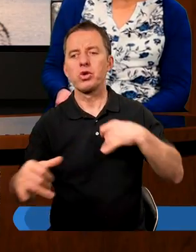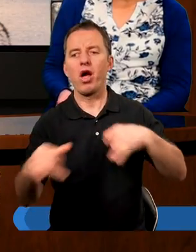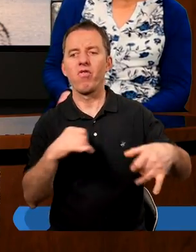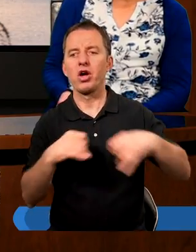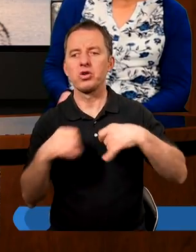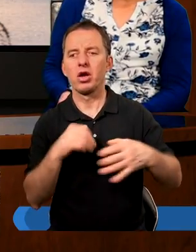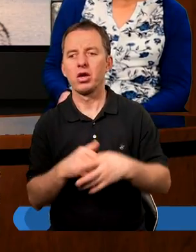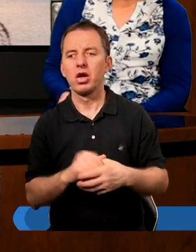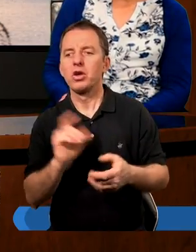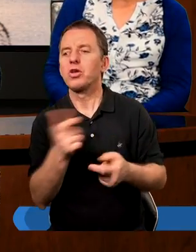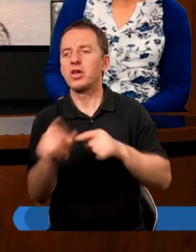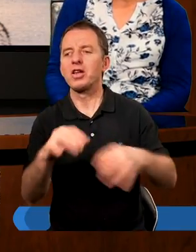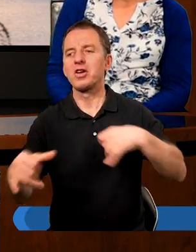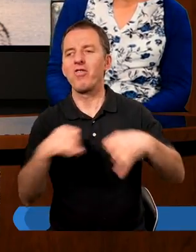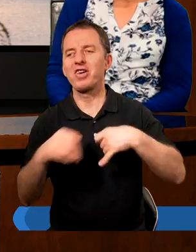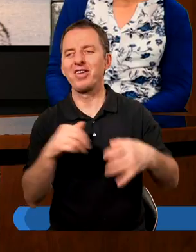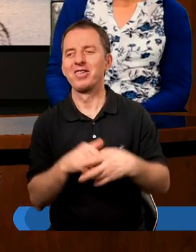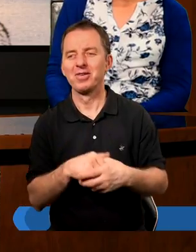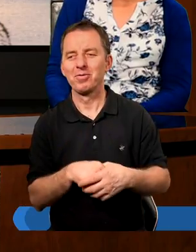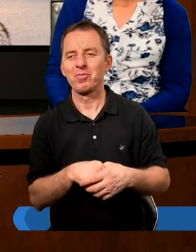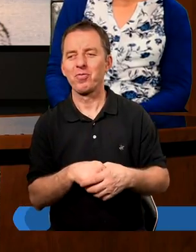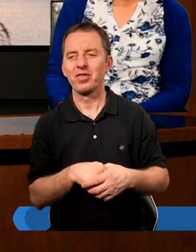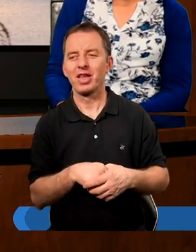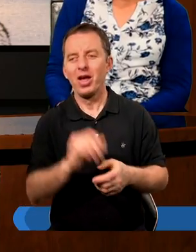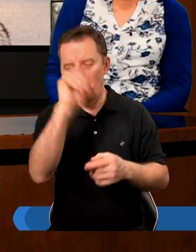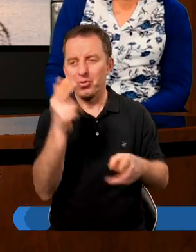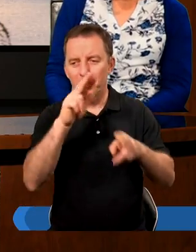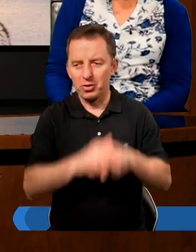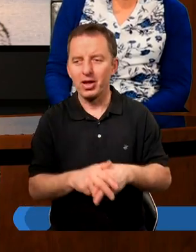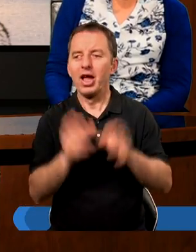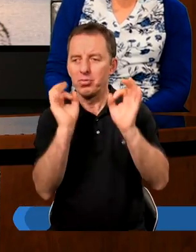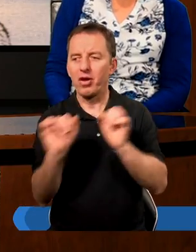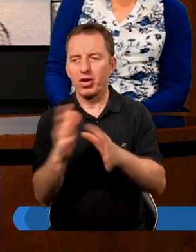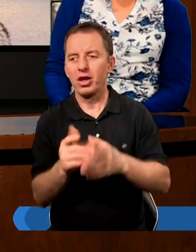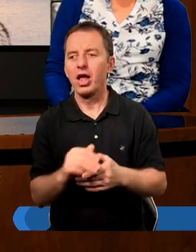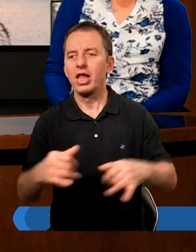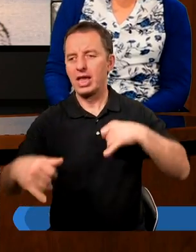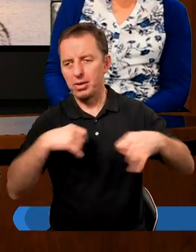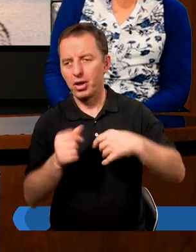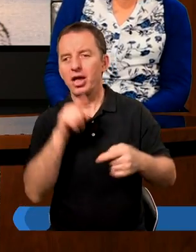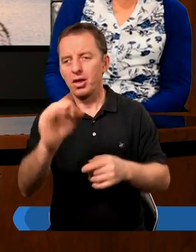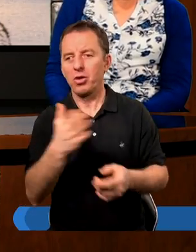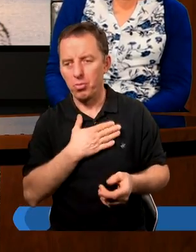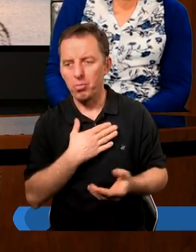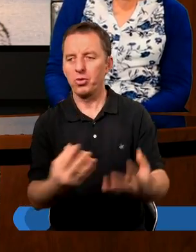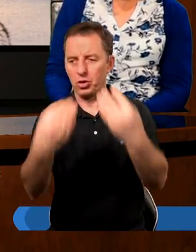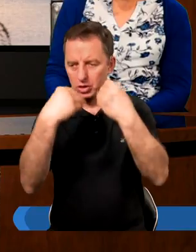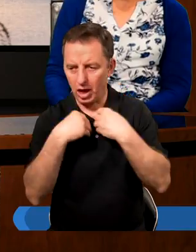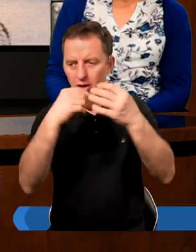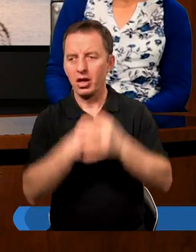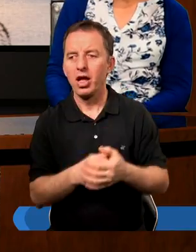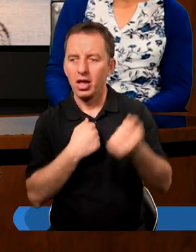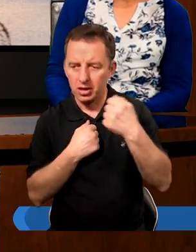Szafarzami. Co to znaczy, szafarzami? Ludźmi, którzy w prawidłowy sposób dysponują tym, co dostają.